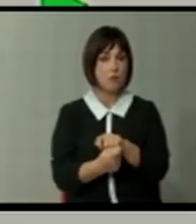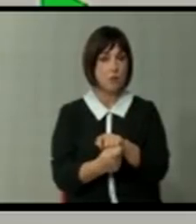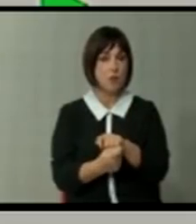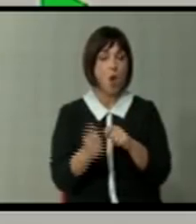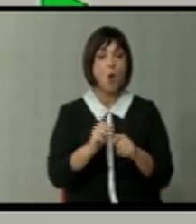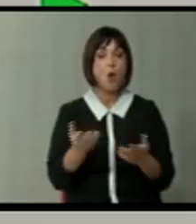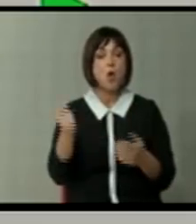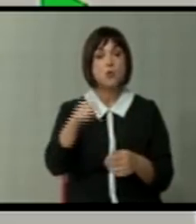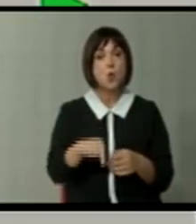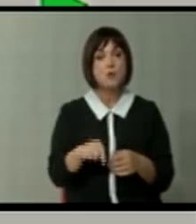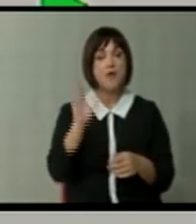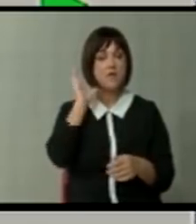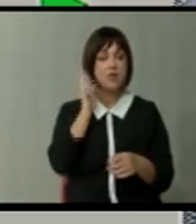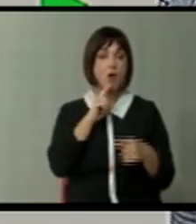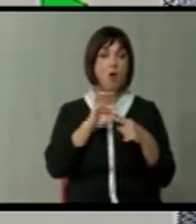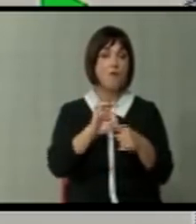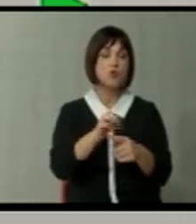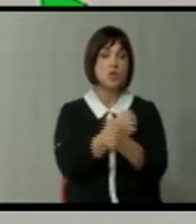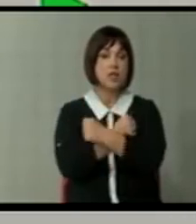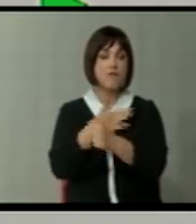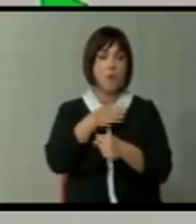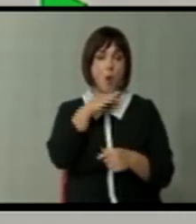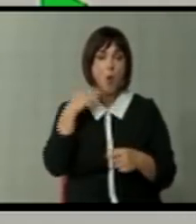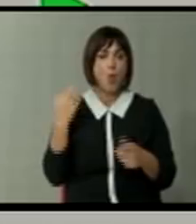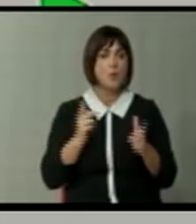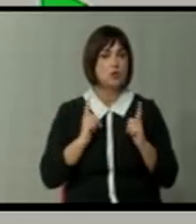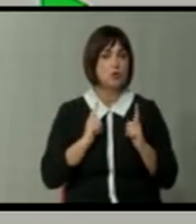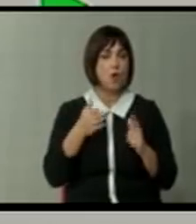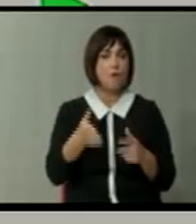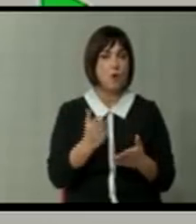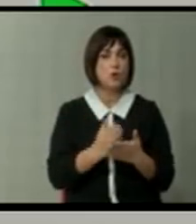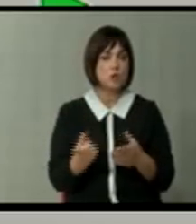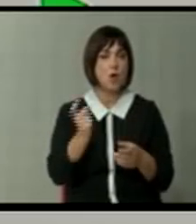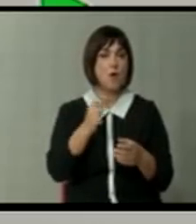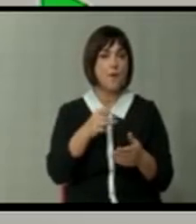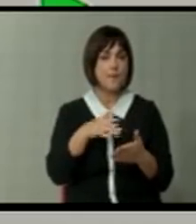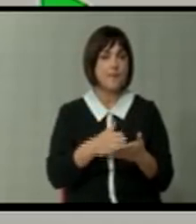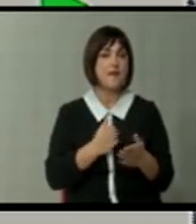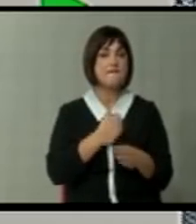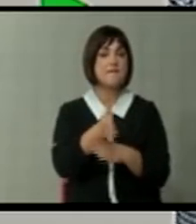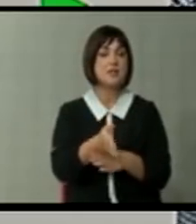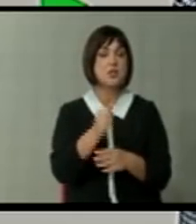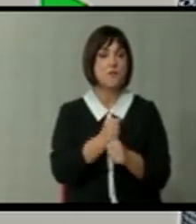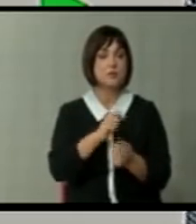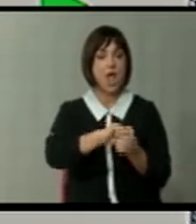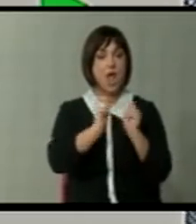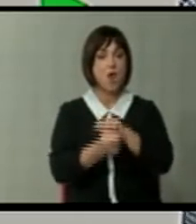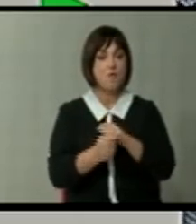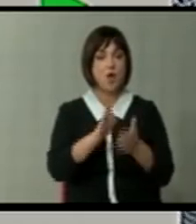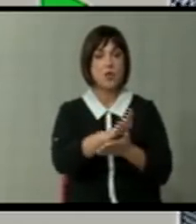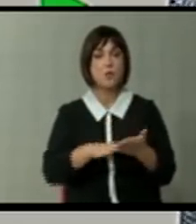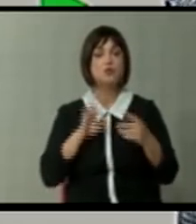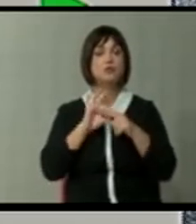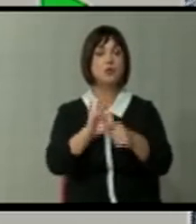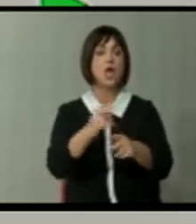Кога дојде владата, кој што ја предводеше Заев, сите имавме огромно очекување дека ни во сушти не ќе се включат, ќе ќе влезат во процесот на реформи или ќе ја воведат